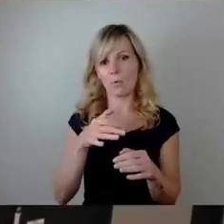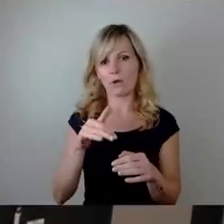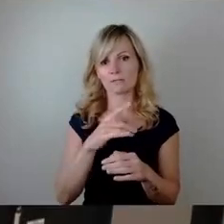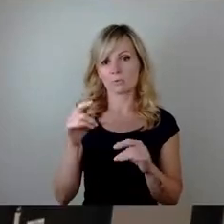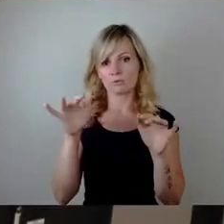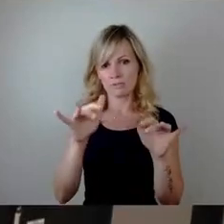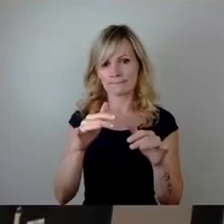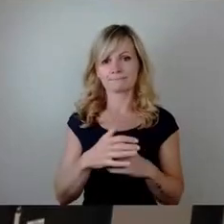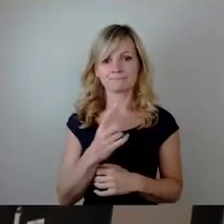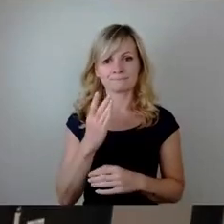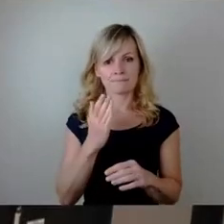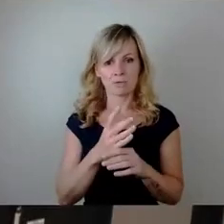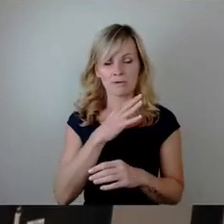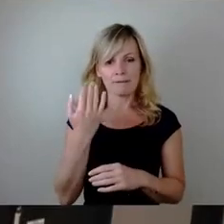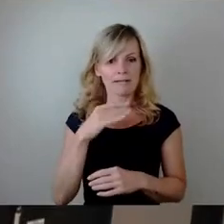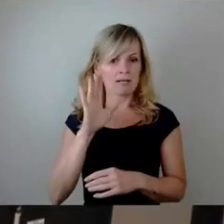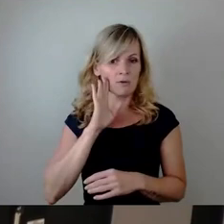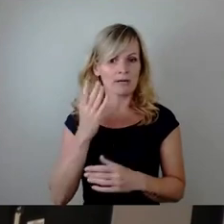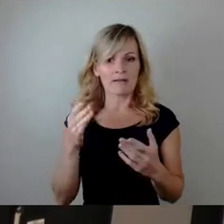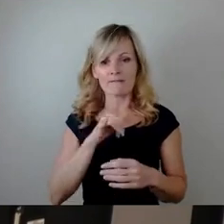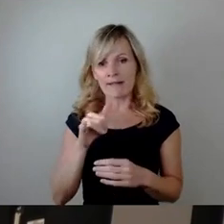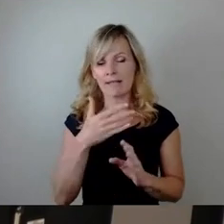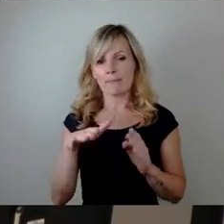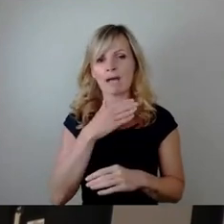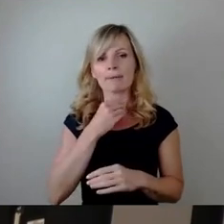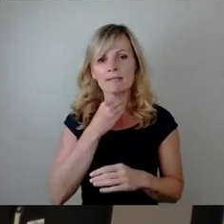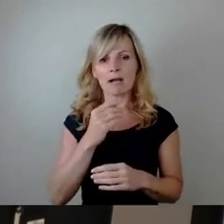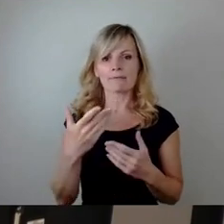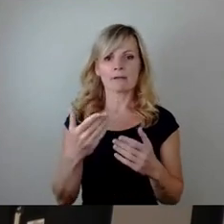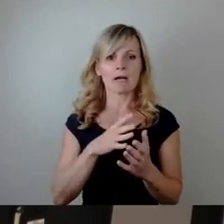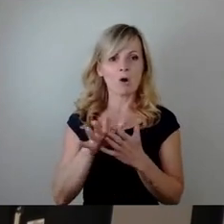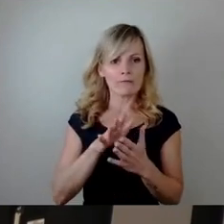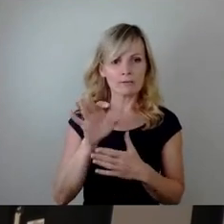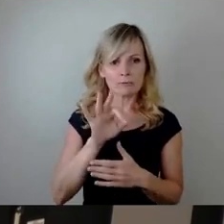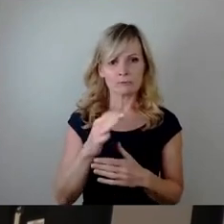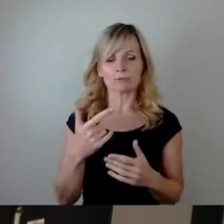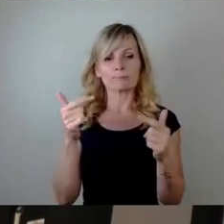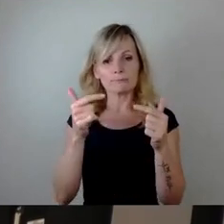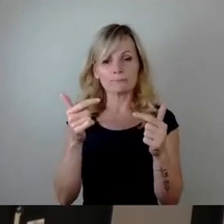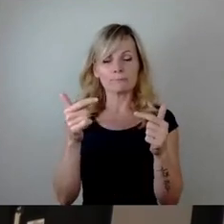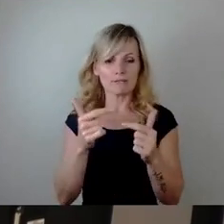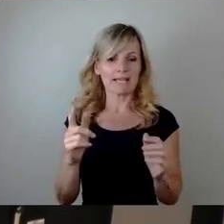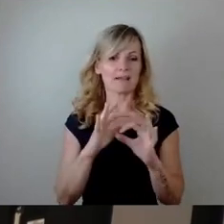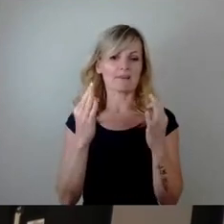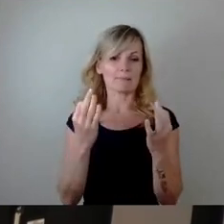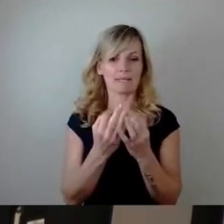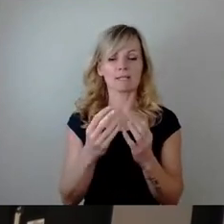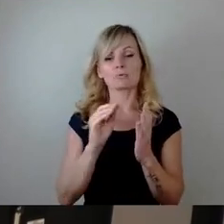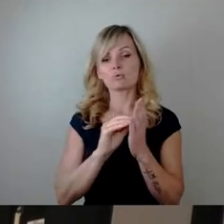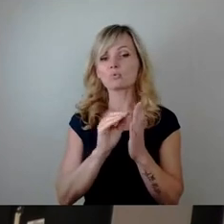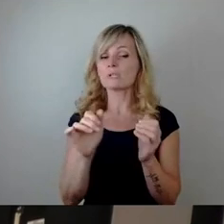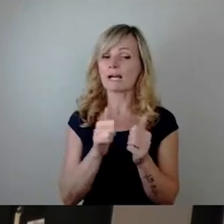gehört, um welchen Mehrbedarf es überhaupt geht. Größtenteils Aufwendung für Pflegefamilien, Schulassistenten,